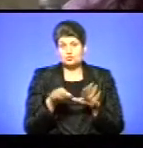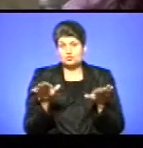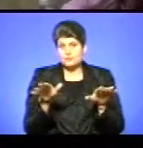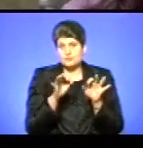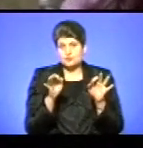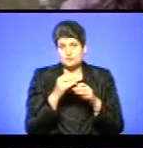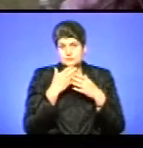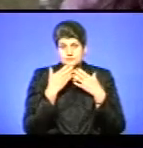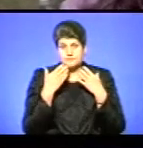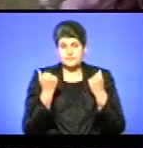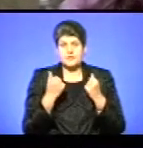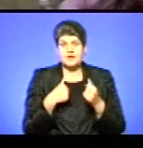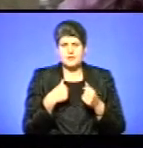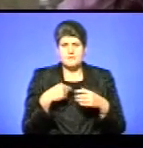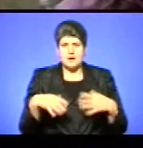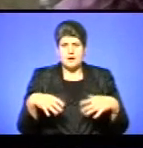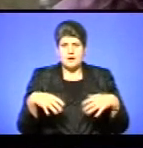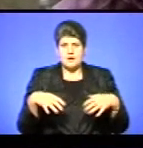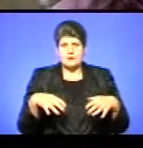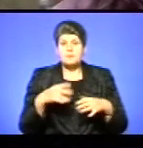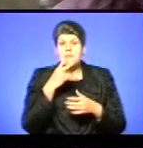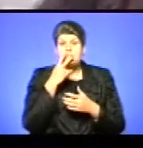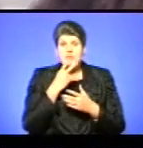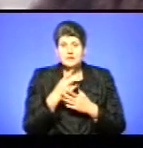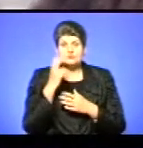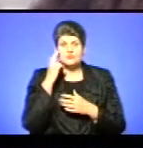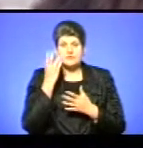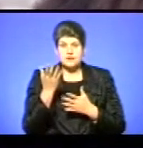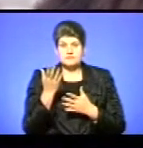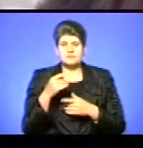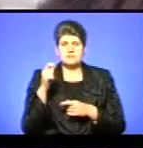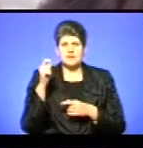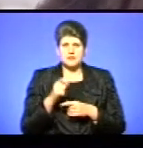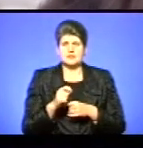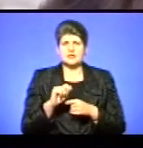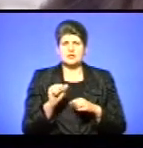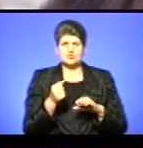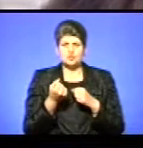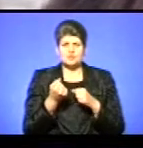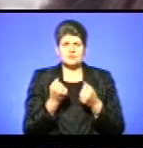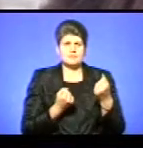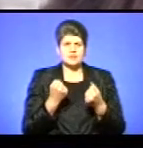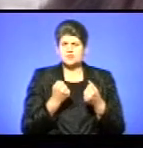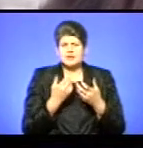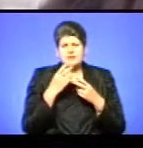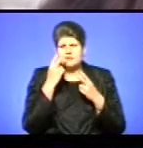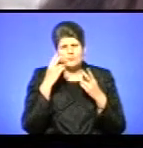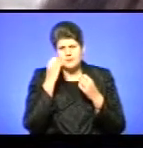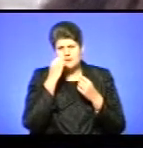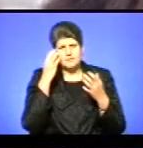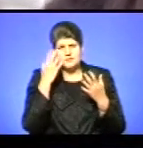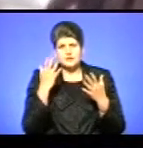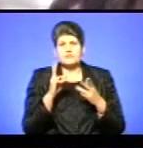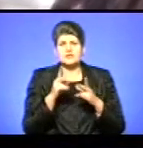відбувається. А нами колотило, тому що ми бачили, що в Києві. Під'їхали якісь люди на машинах, я вже зараз не можу сказати, хто. І